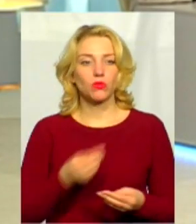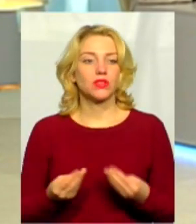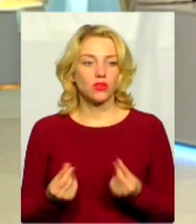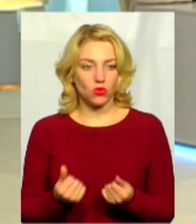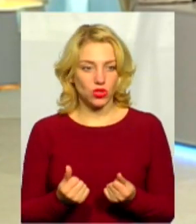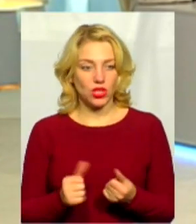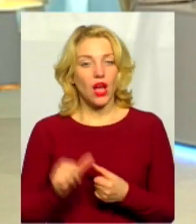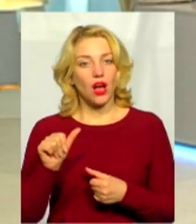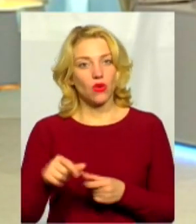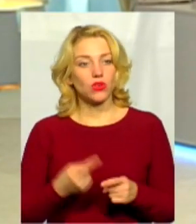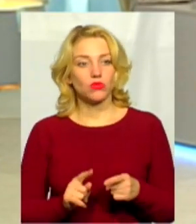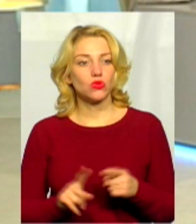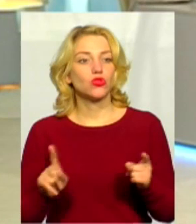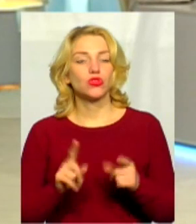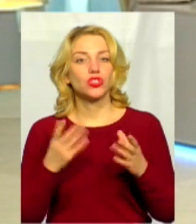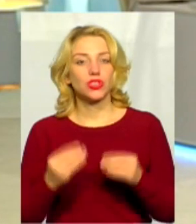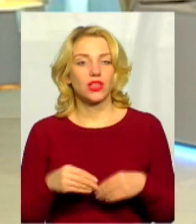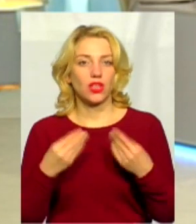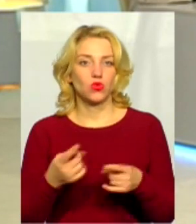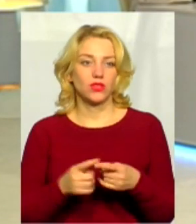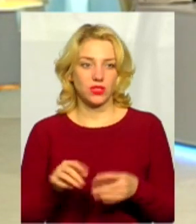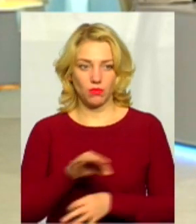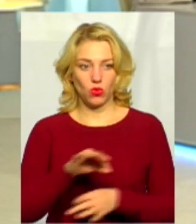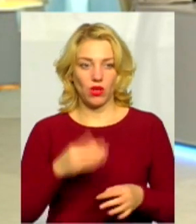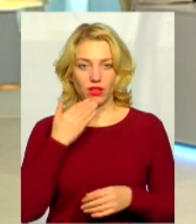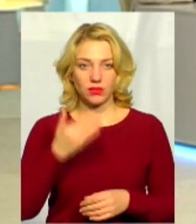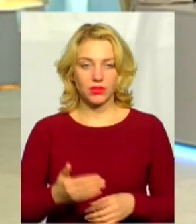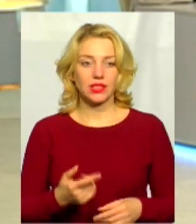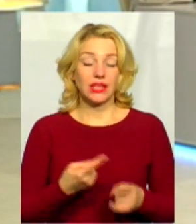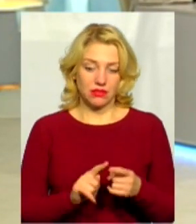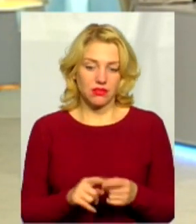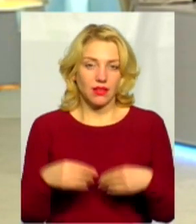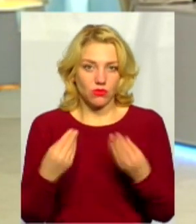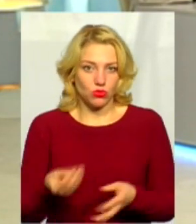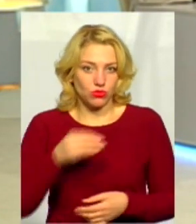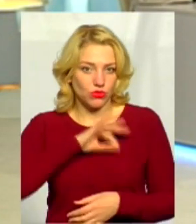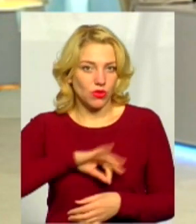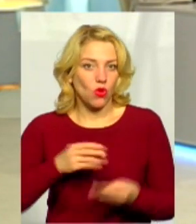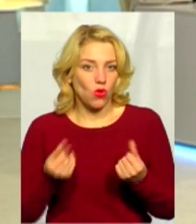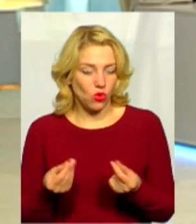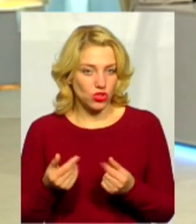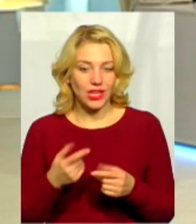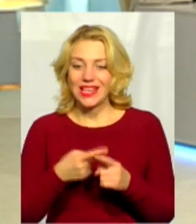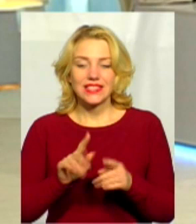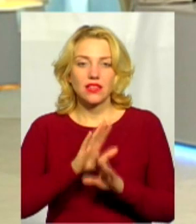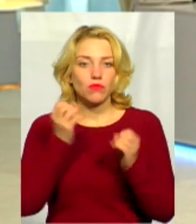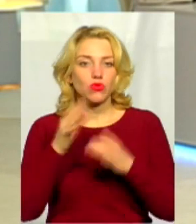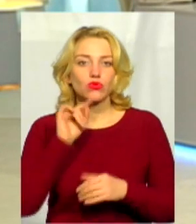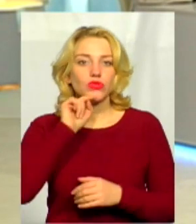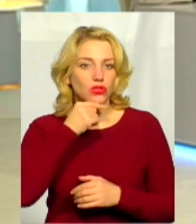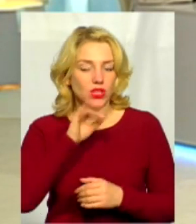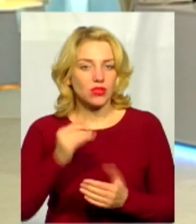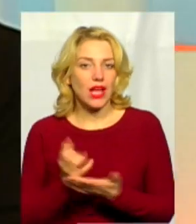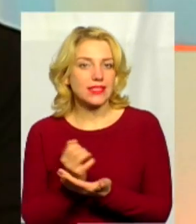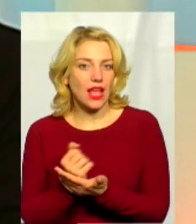крім цього, що ще ці проєкти дають? Ну, вони, крім того, дають ще і гроші. Вони не кілька заощаджують, і заробляють. Тому що в Україні діє